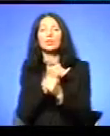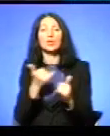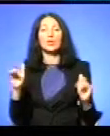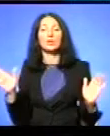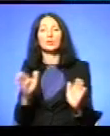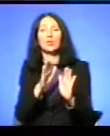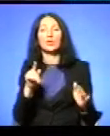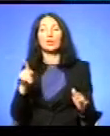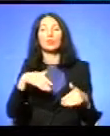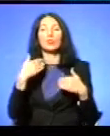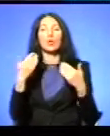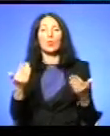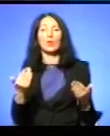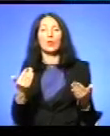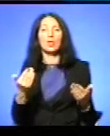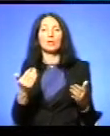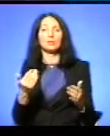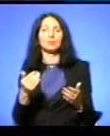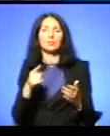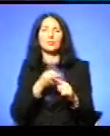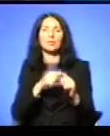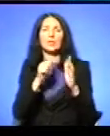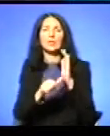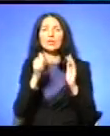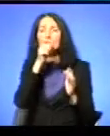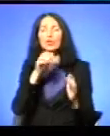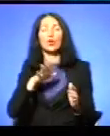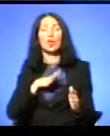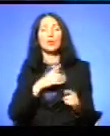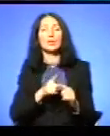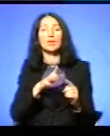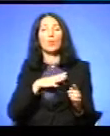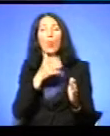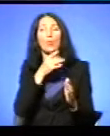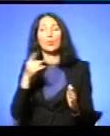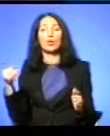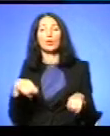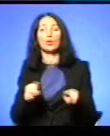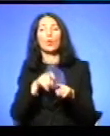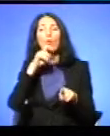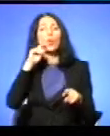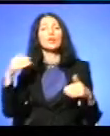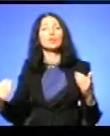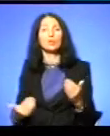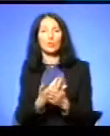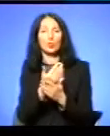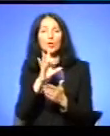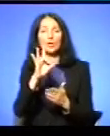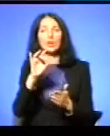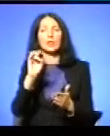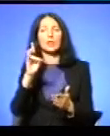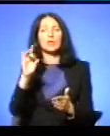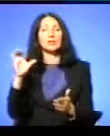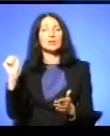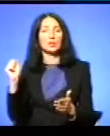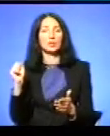то, що пропонували ті збірники Тобто, 60-ті роки, то був період такого українського ренесансу Період, знаєте,